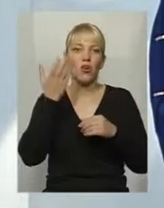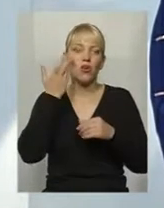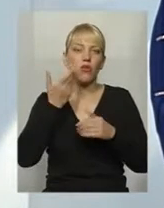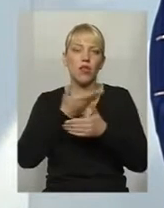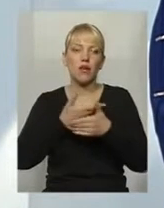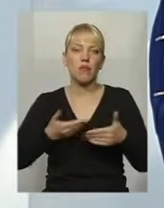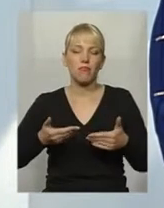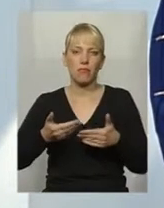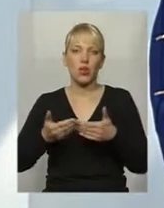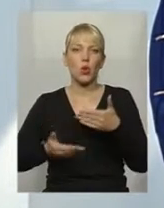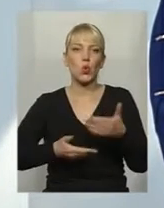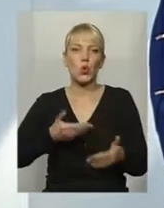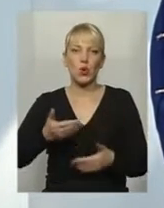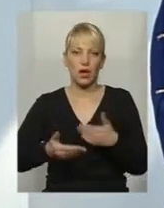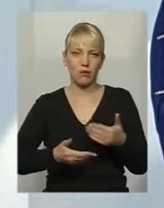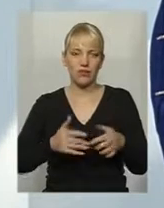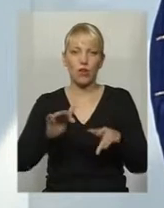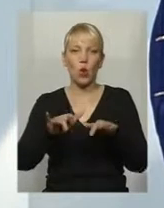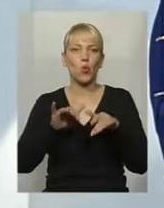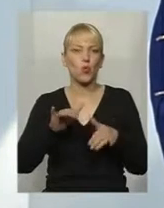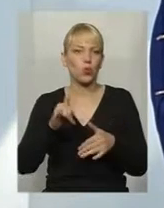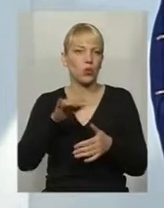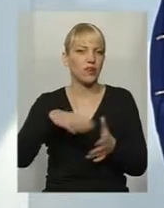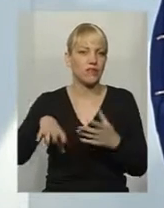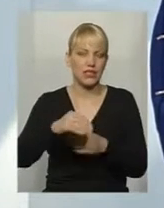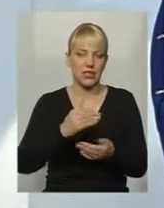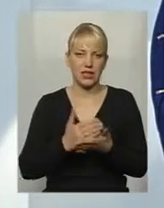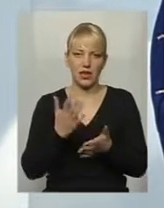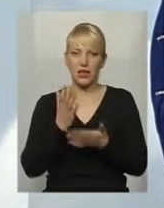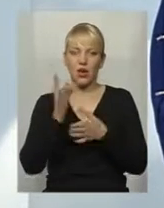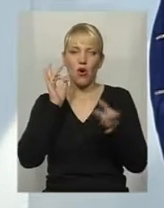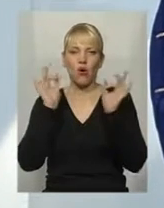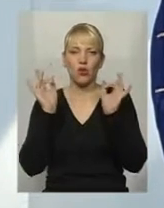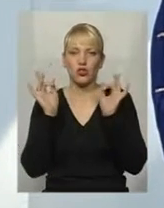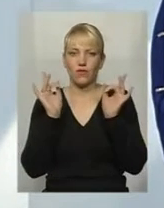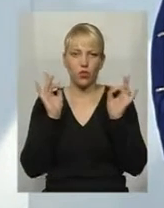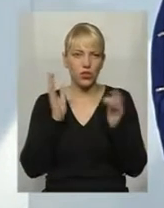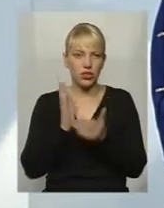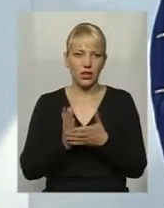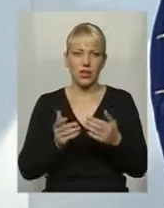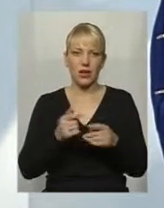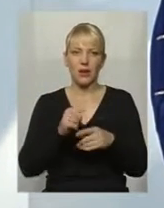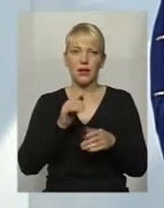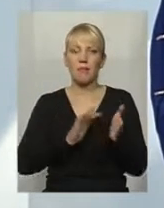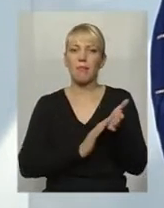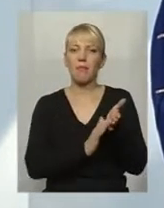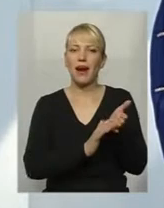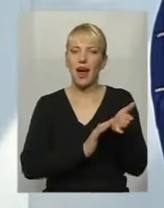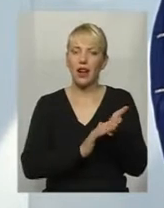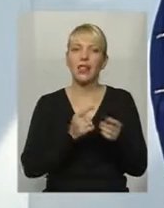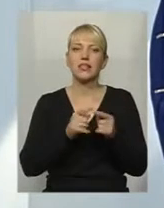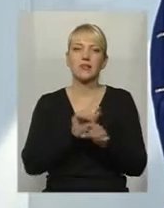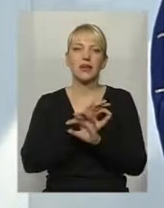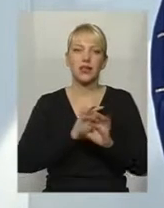в нас кругом є комп'ютери, в нас кругом є озвучені якісь моменти. І Брайль це дуже прекрасно. Це